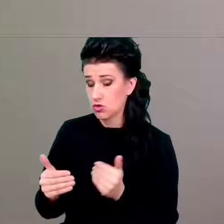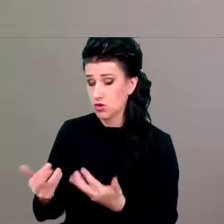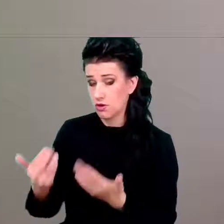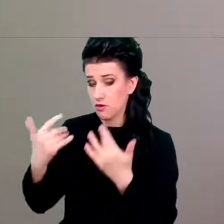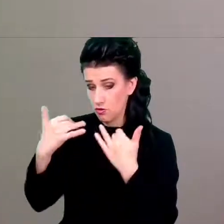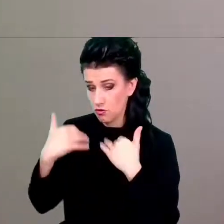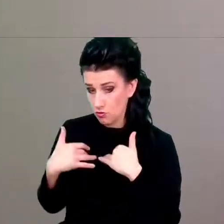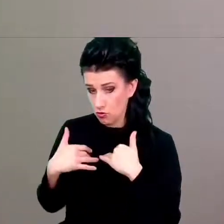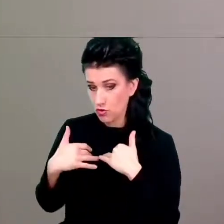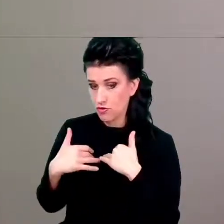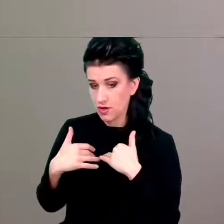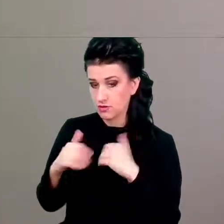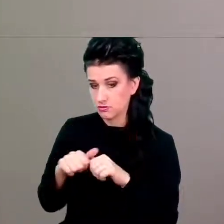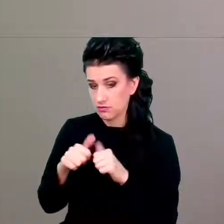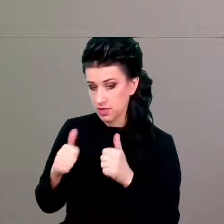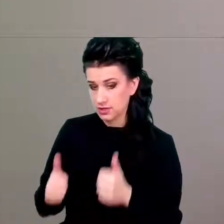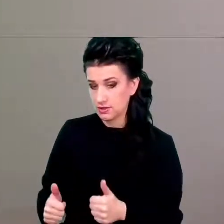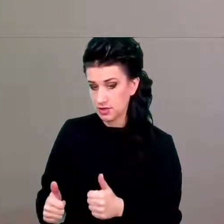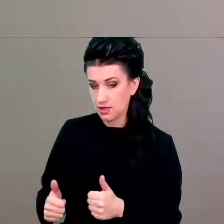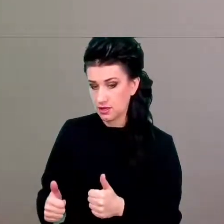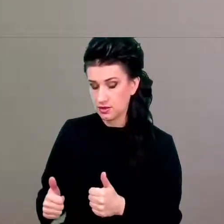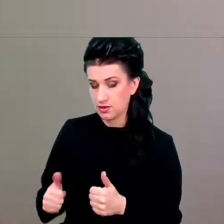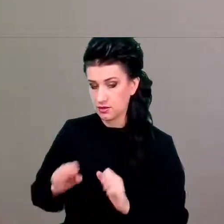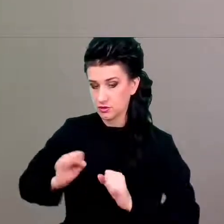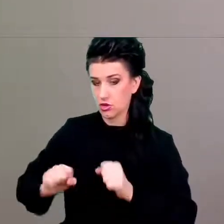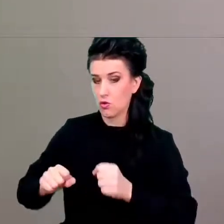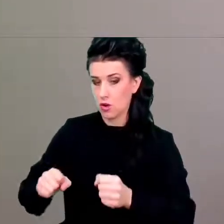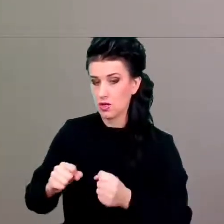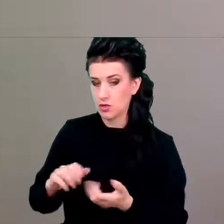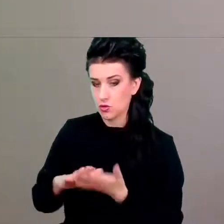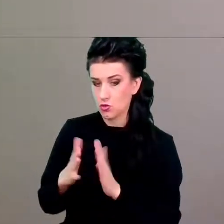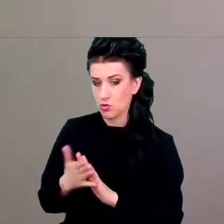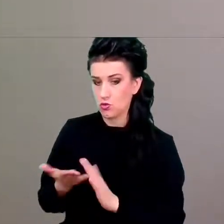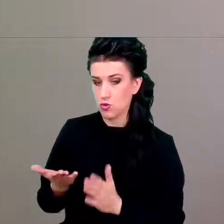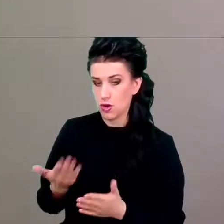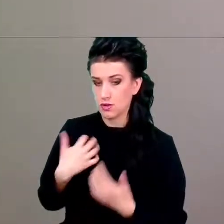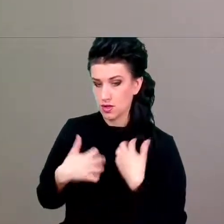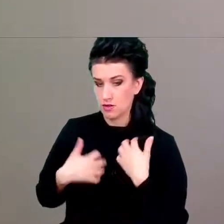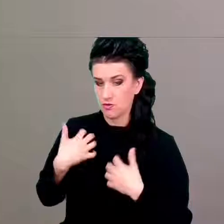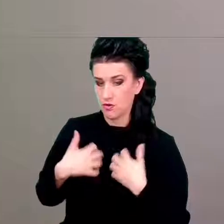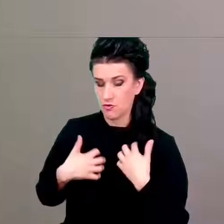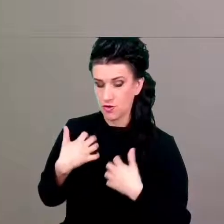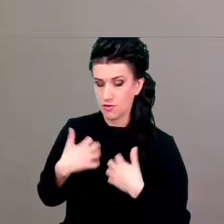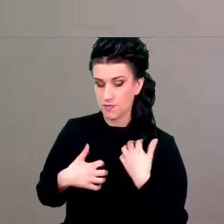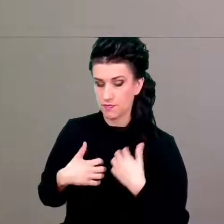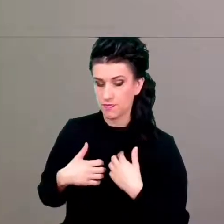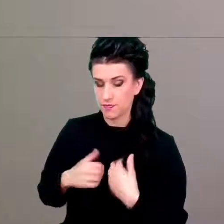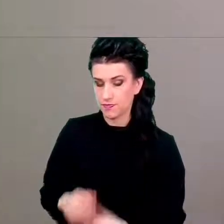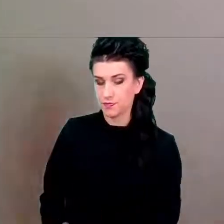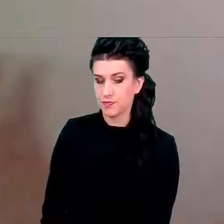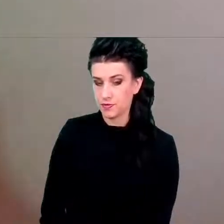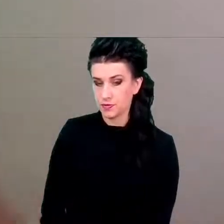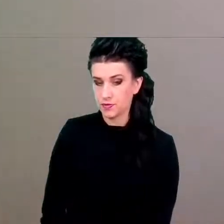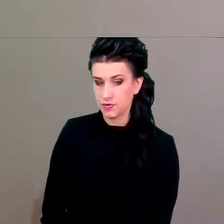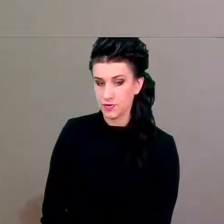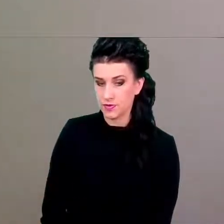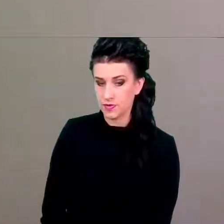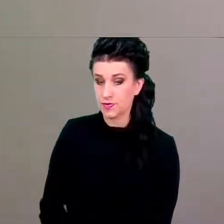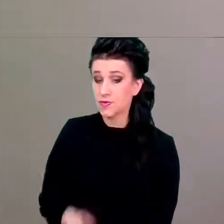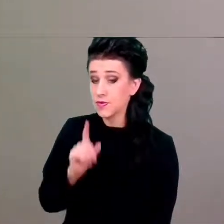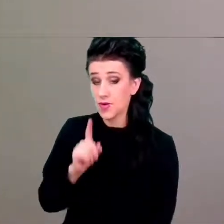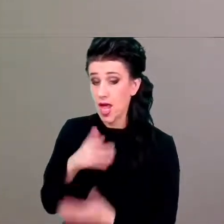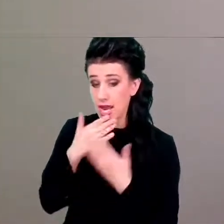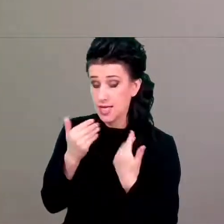działanie na szkołku kolnorowego, może stymulować taką mgłę mózgową. Niestety nie ma żadnych badań na to.